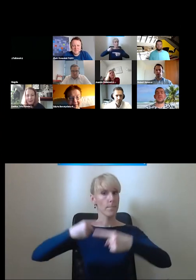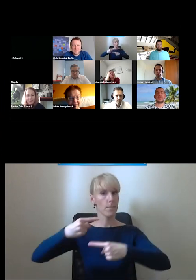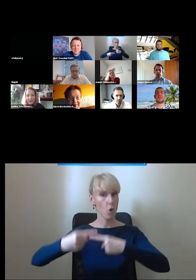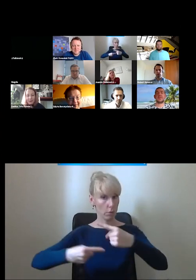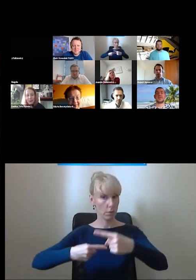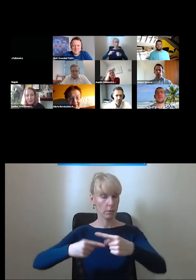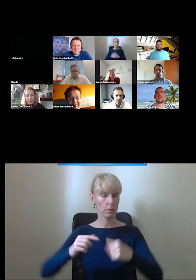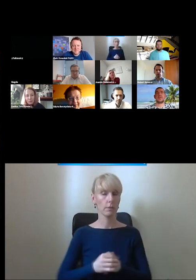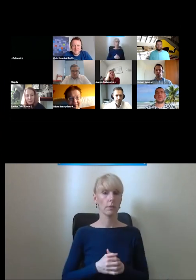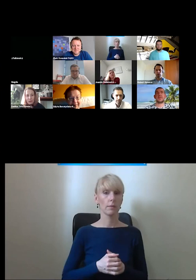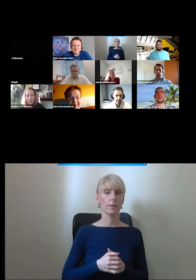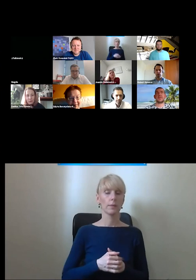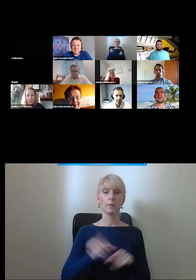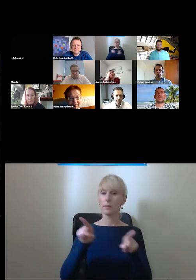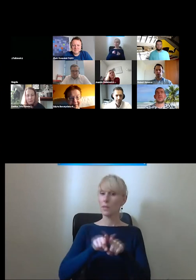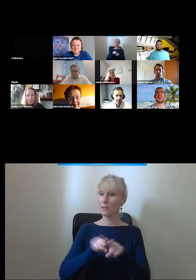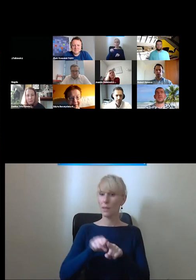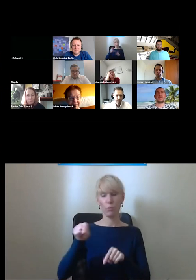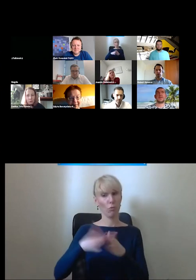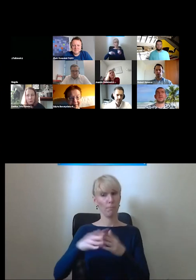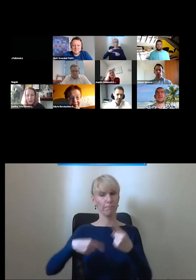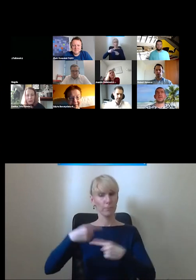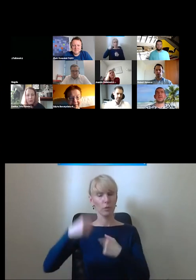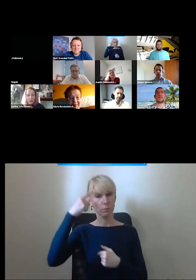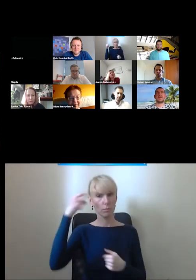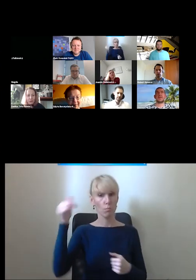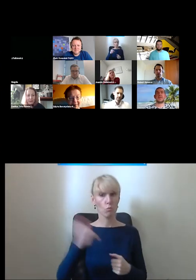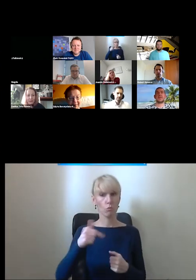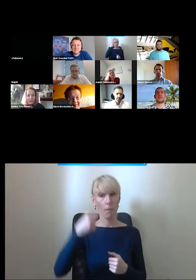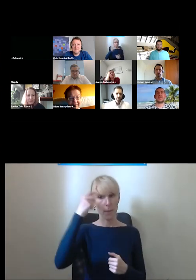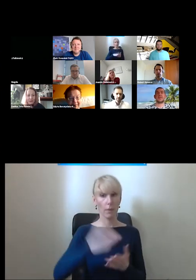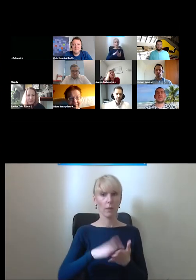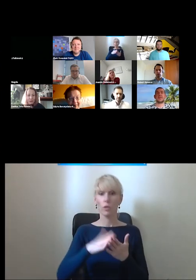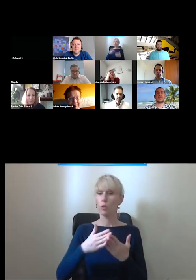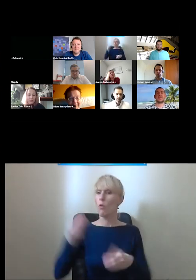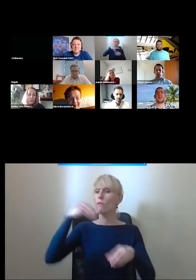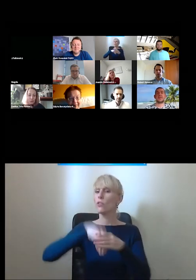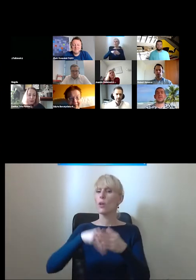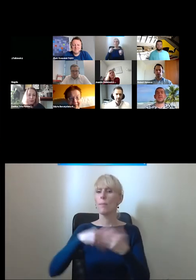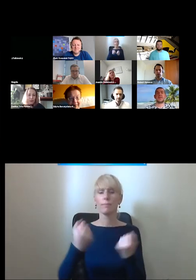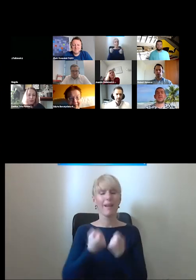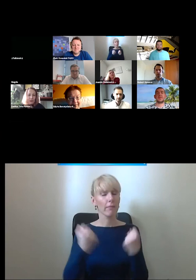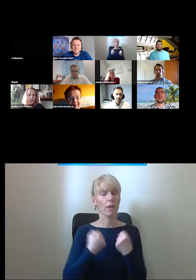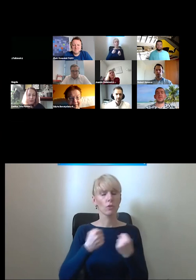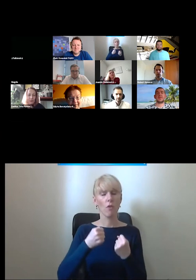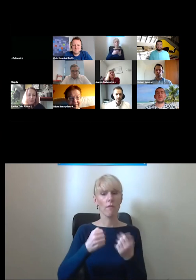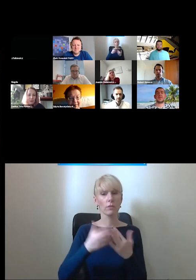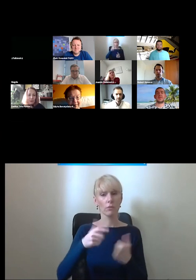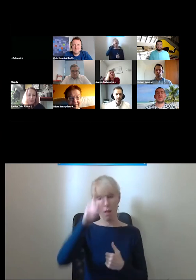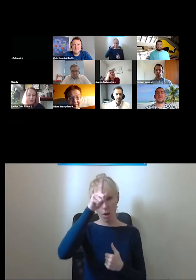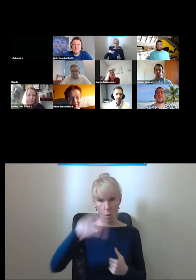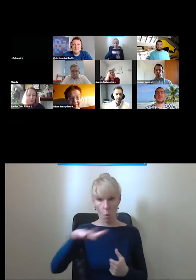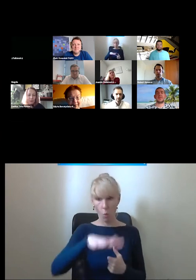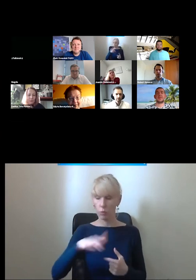natomiast to jest też proces w który muszą angażować się ludzie i to o czym mówił Sławek wcześniej w